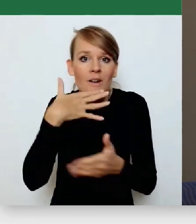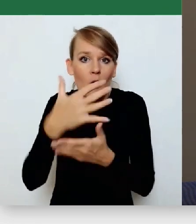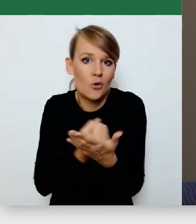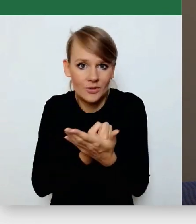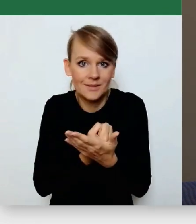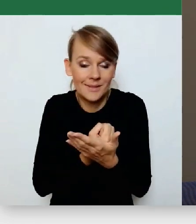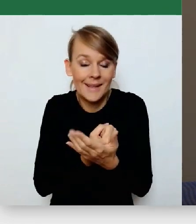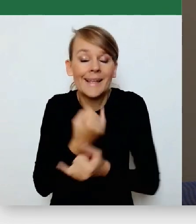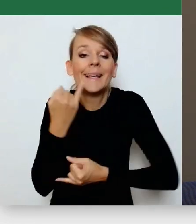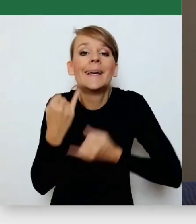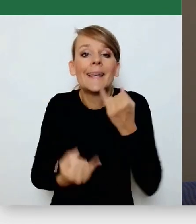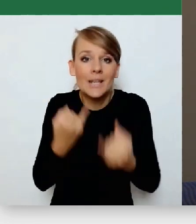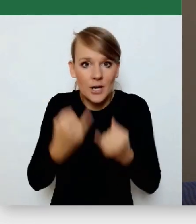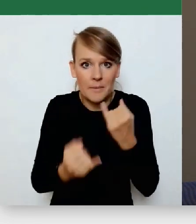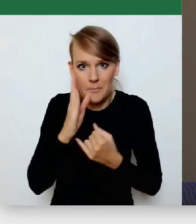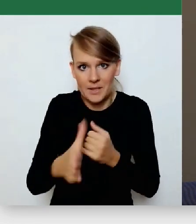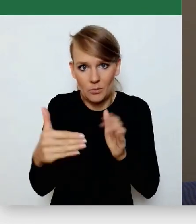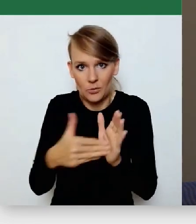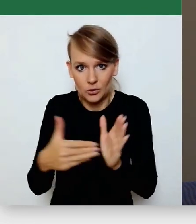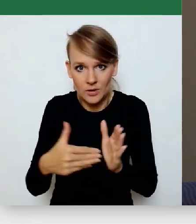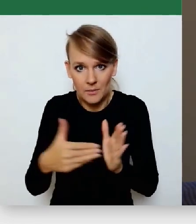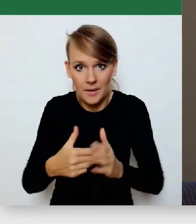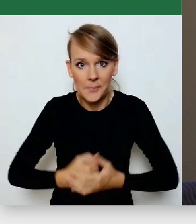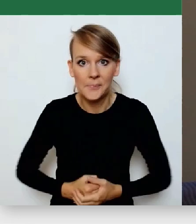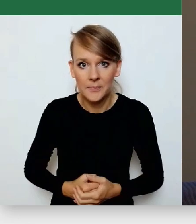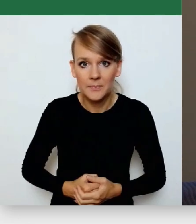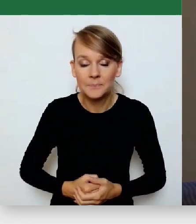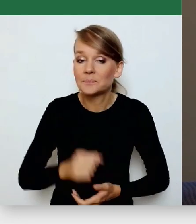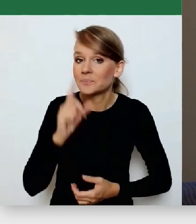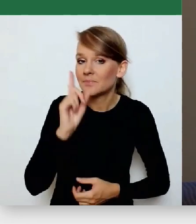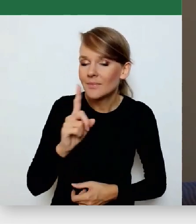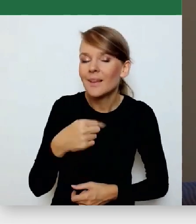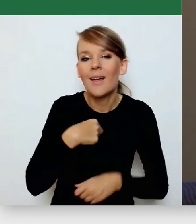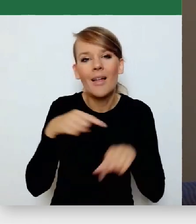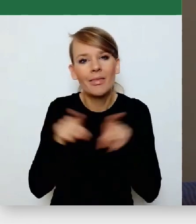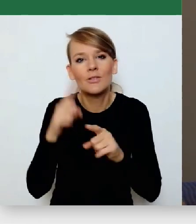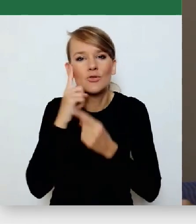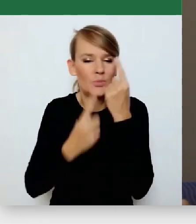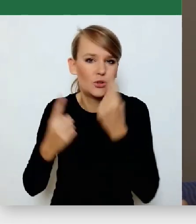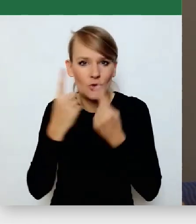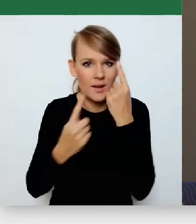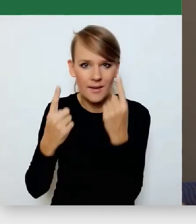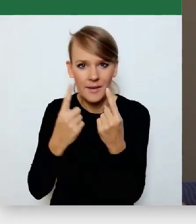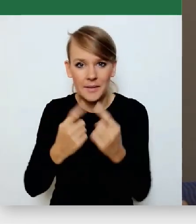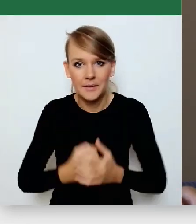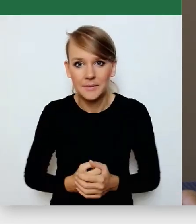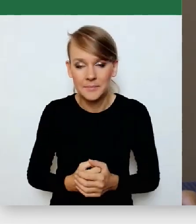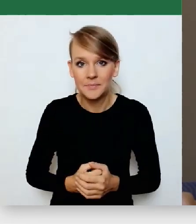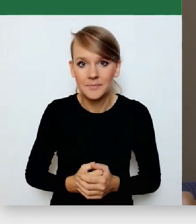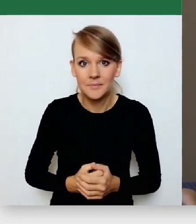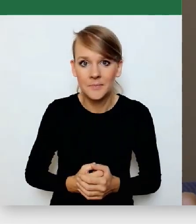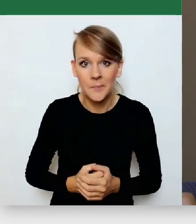potrzeba. Ale myślę sobie też, że skoro w ten sposób organizacje